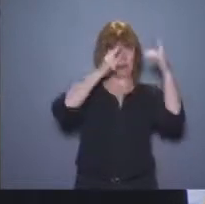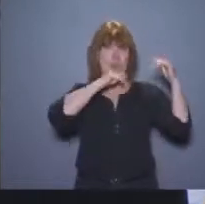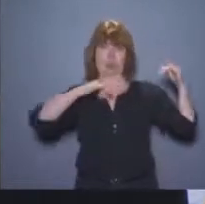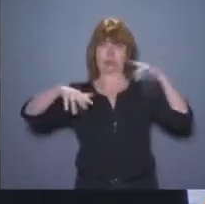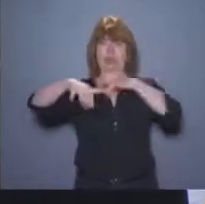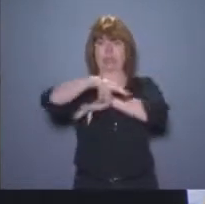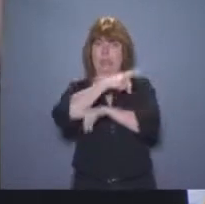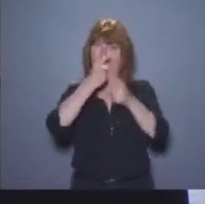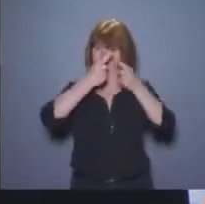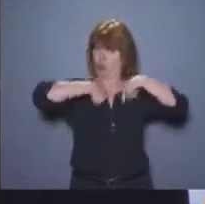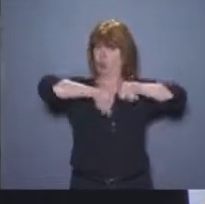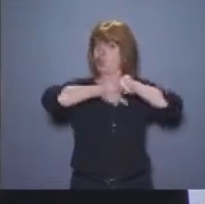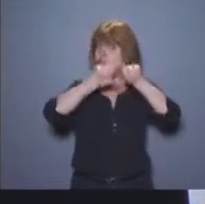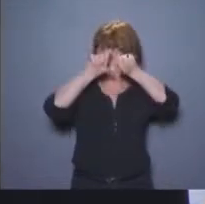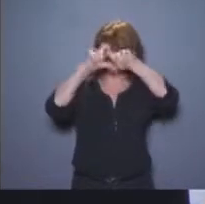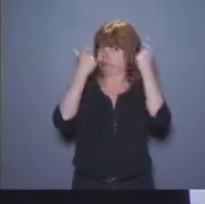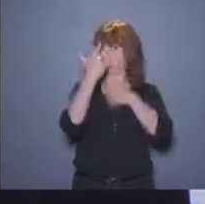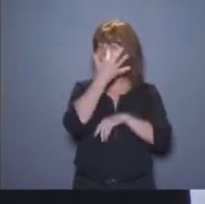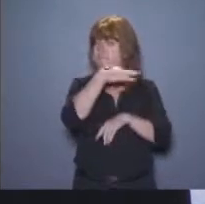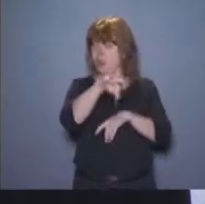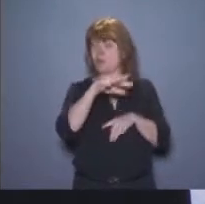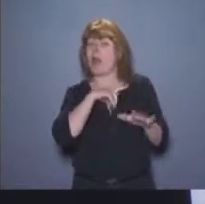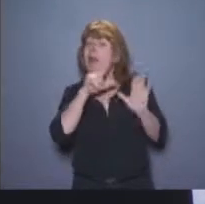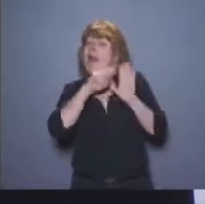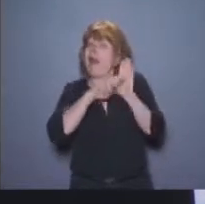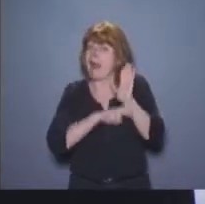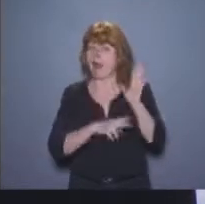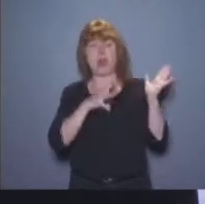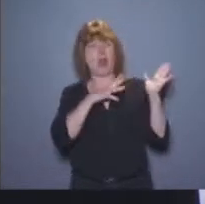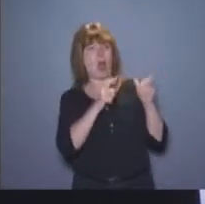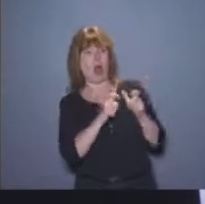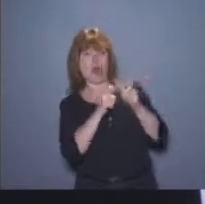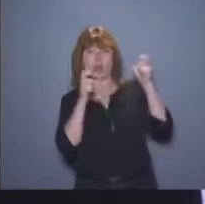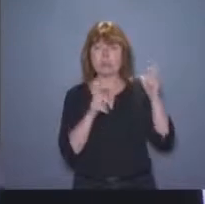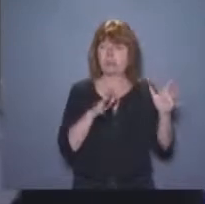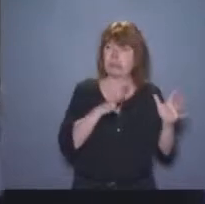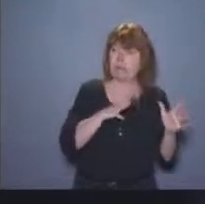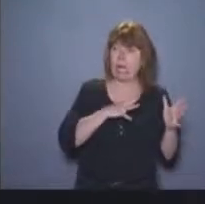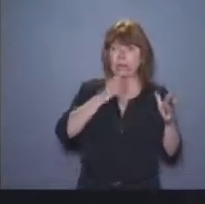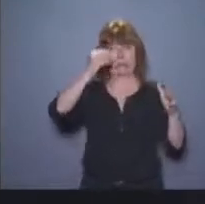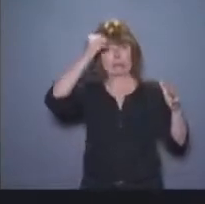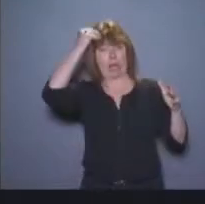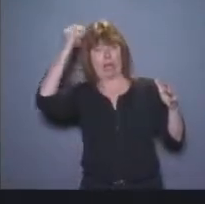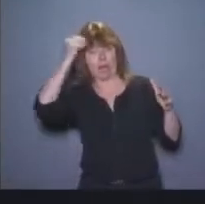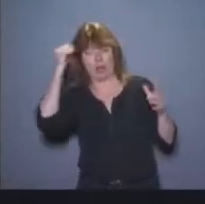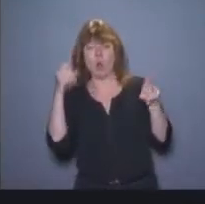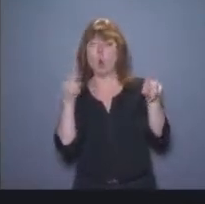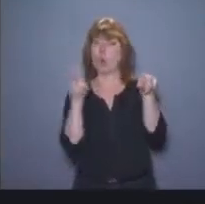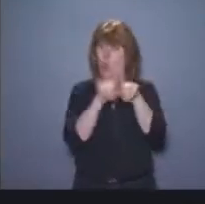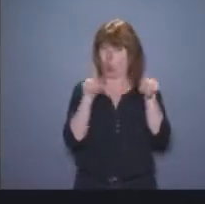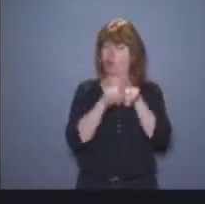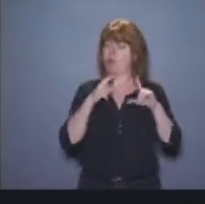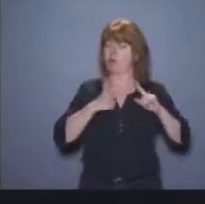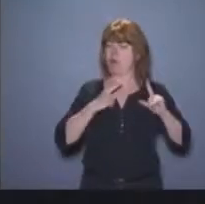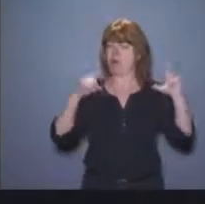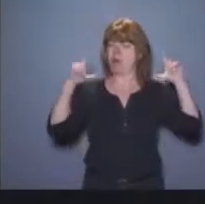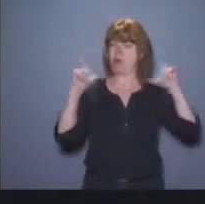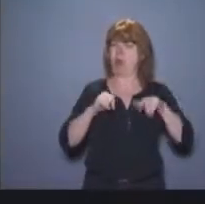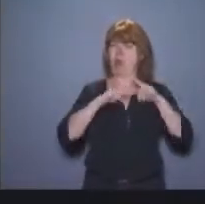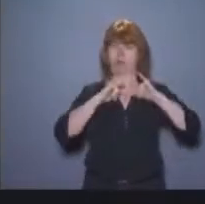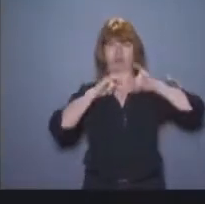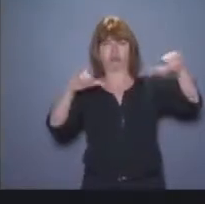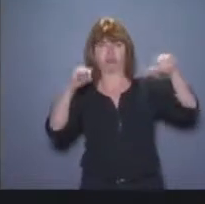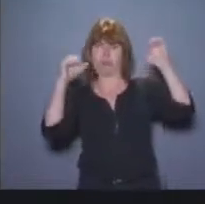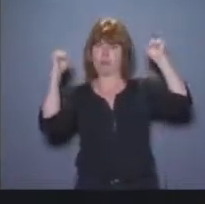de la dignité de leur travail et de leur contribution à l'épanouissement de la société. Mais nous sommes des Français avec nos règles, nos